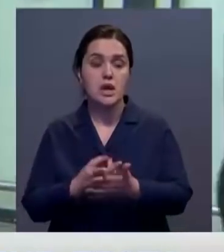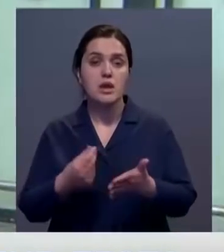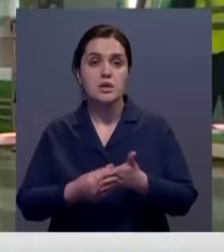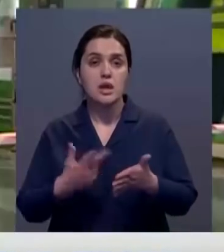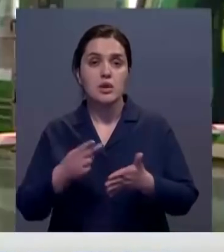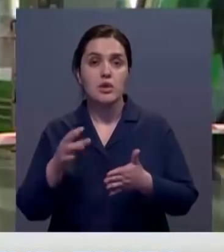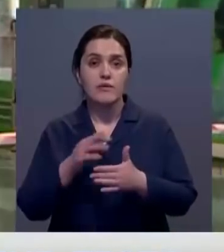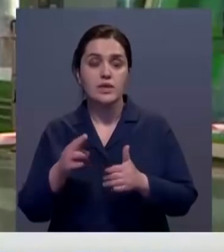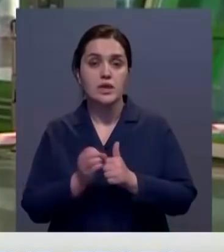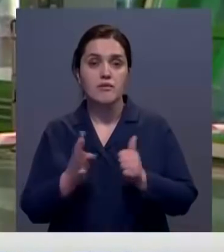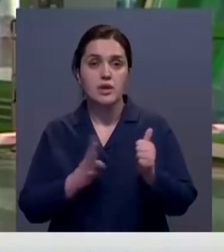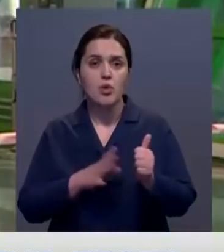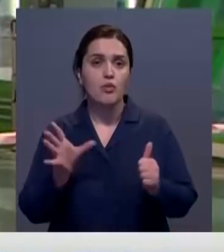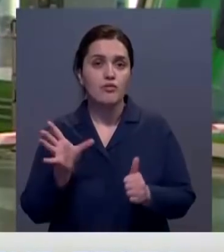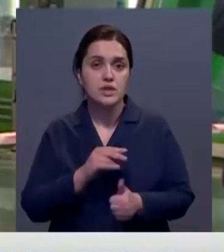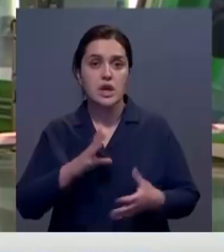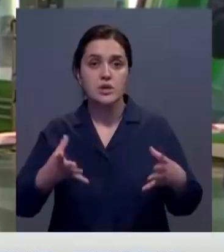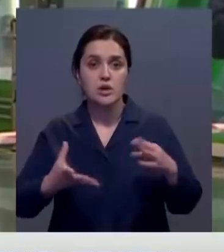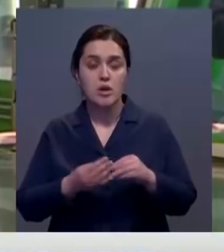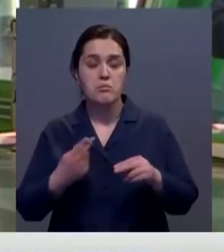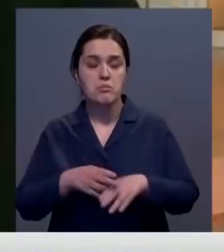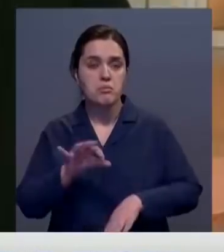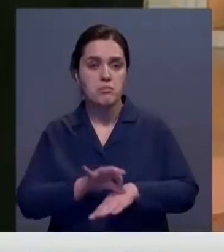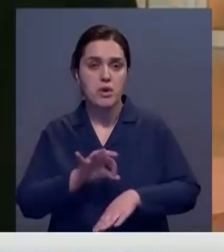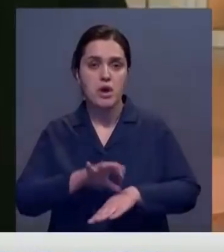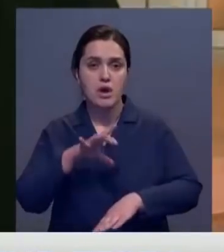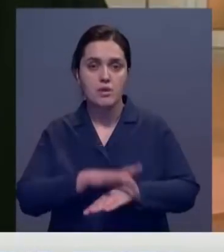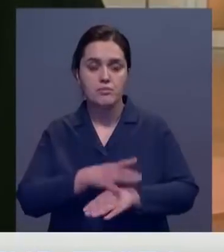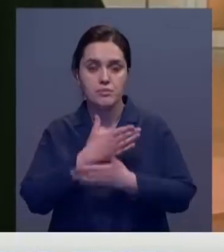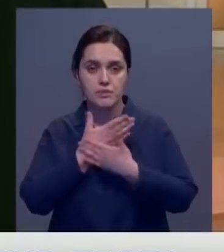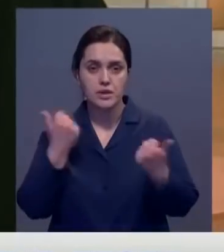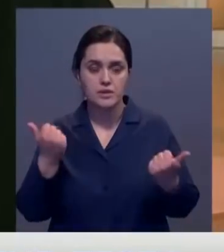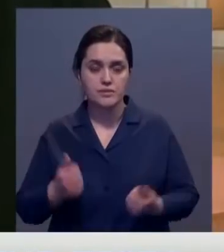и протестировали на COVID-19. У всех результаты тестов отрицательные.